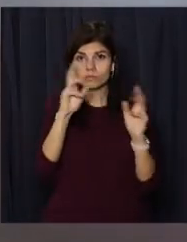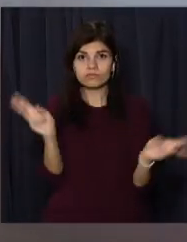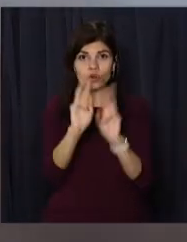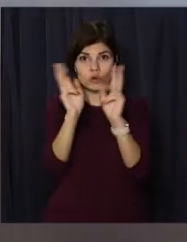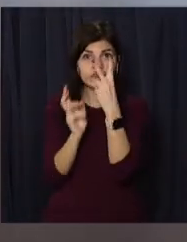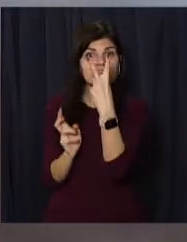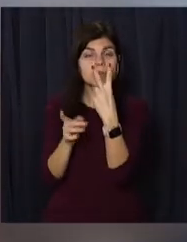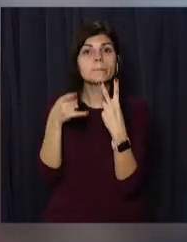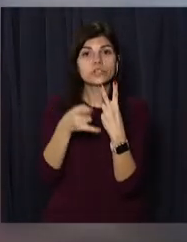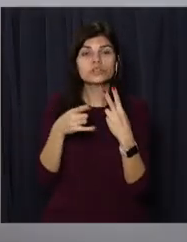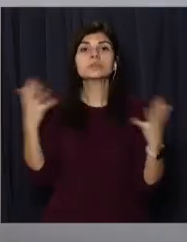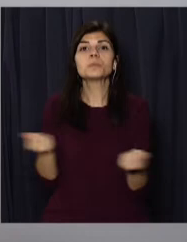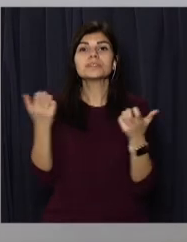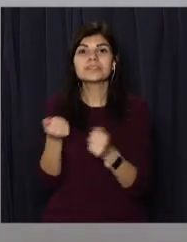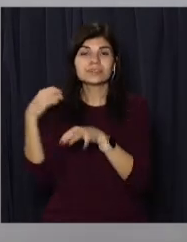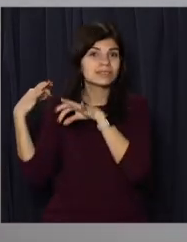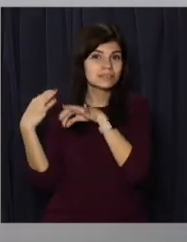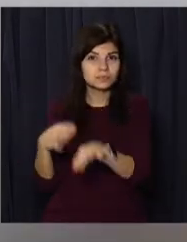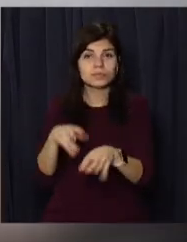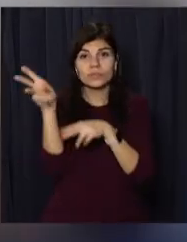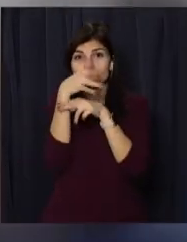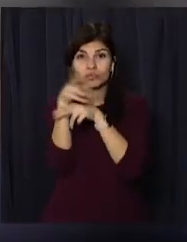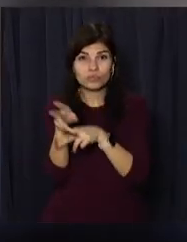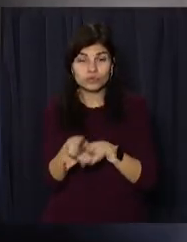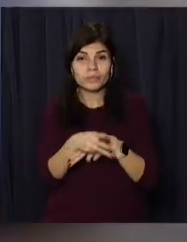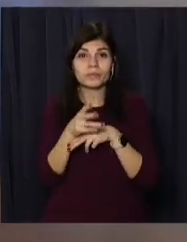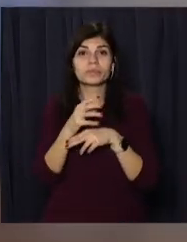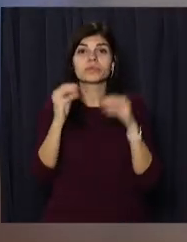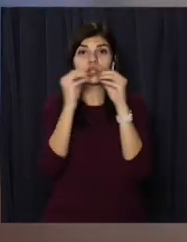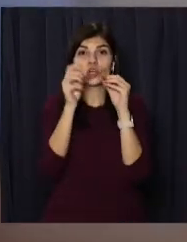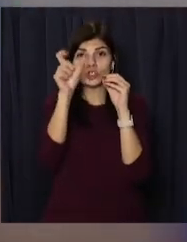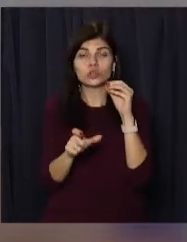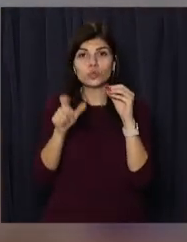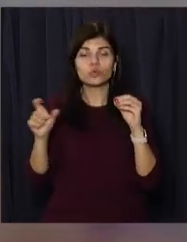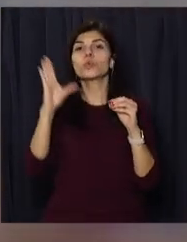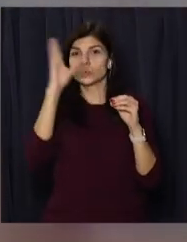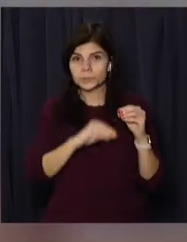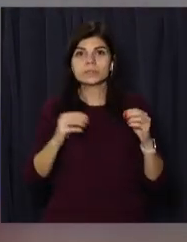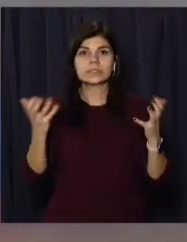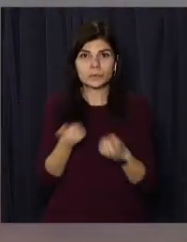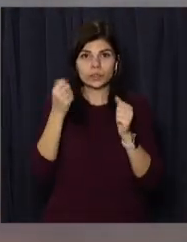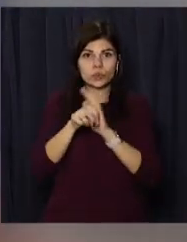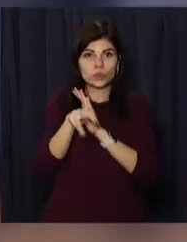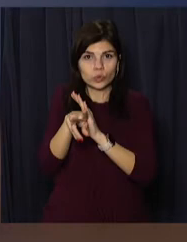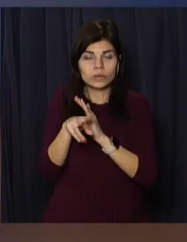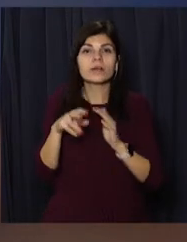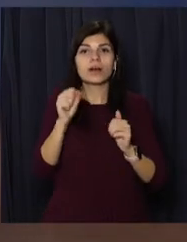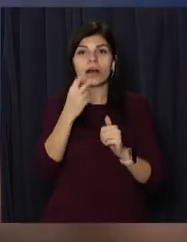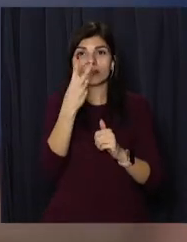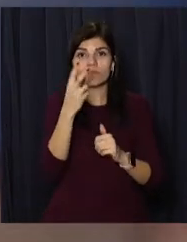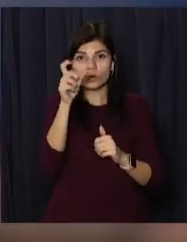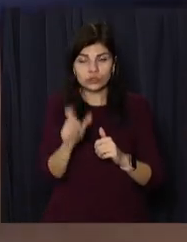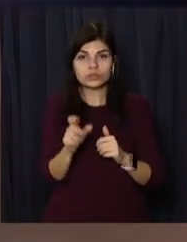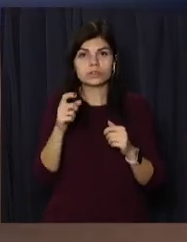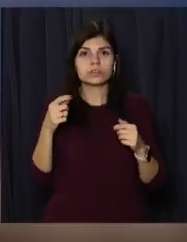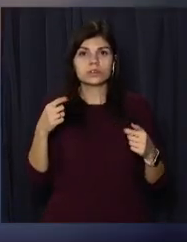Вогнеборці, які прибули на місце ДТП, загасили полум'я. Десятеро пасажирів самостійно залишило автобус, але двох людей, у тому